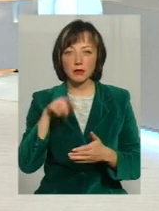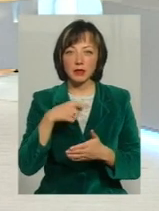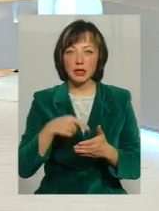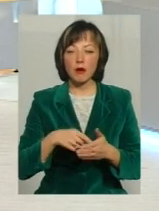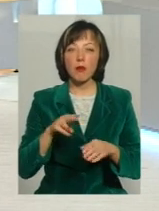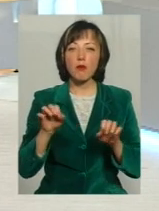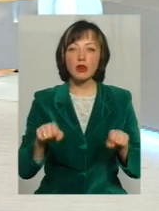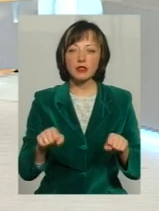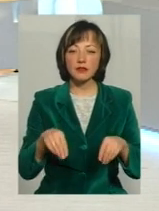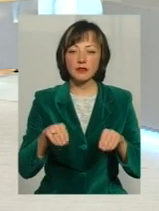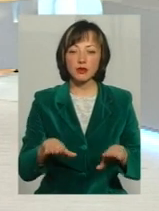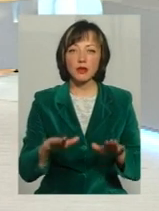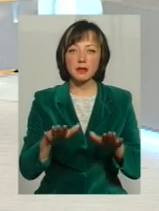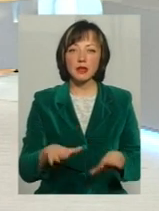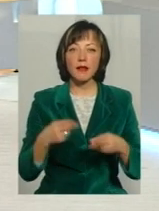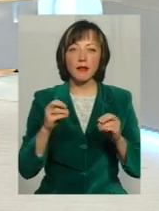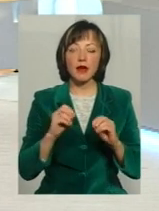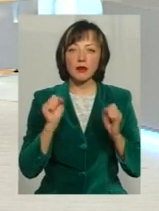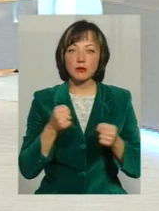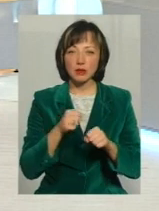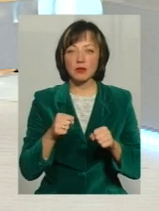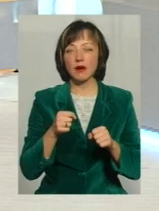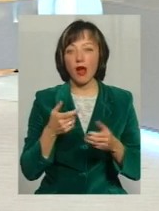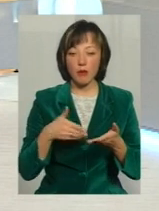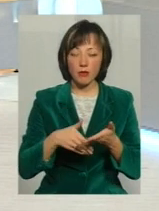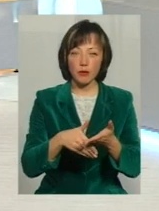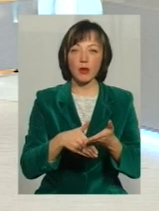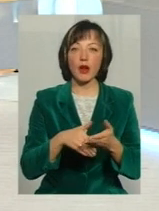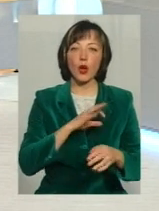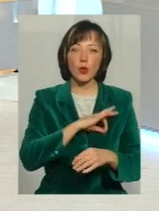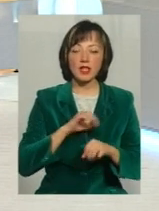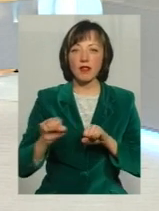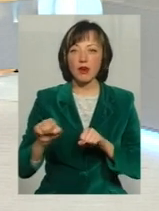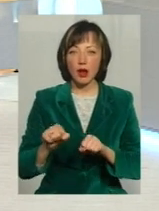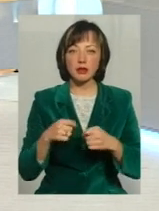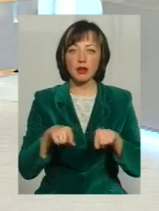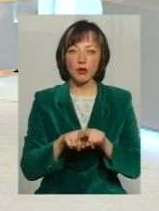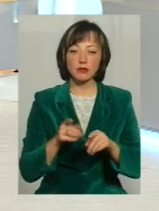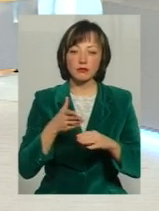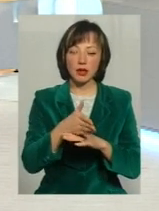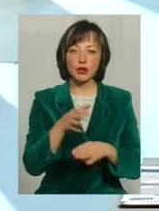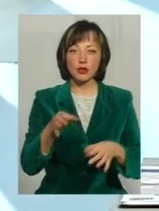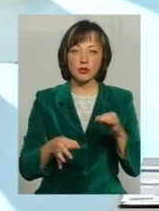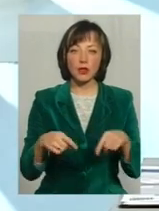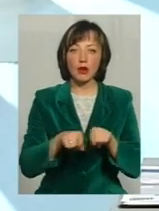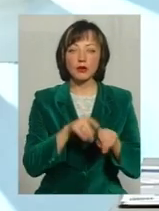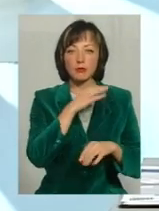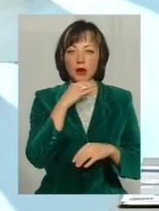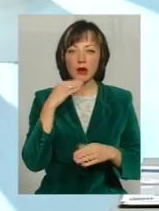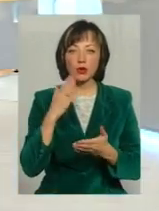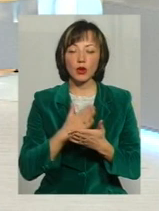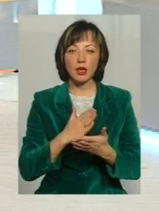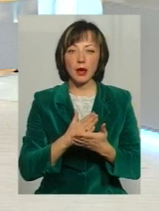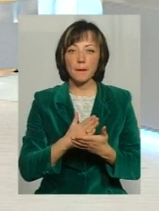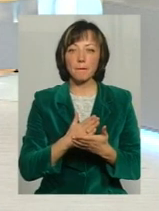рішенні місця, де неможливо допомагаємо з юристами, з адвокатами, контактуємо, допомагаємо йти також в суд Також багато є матеріалів